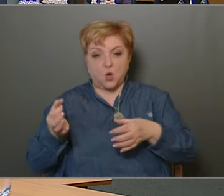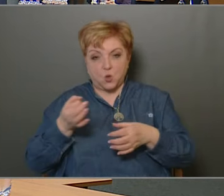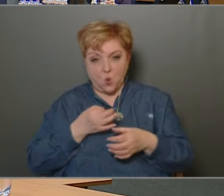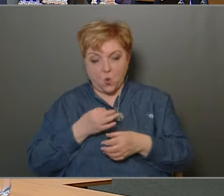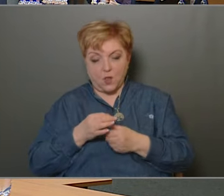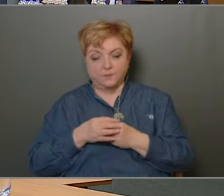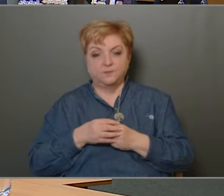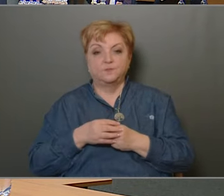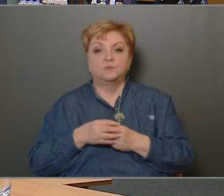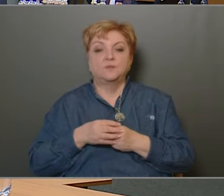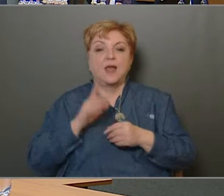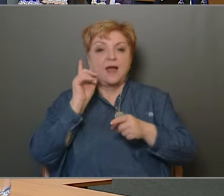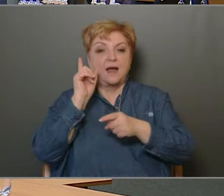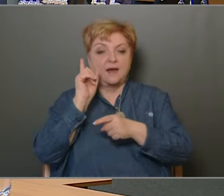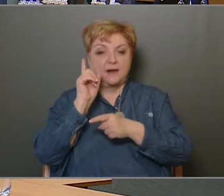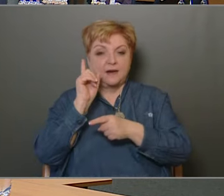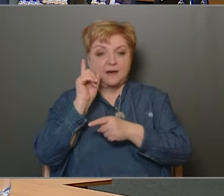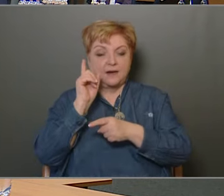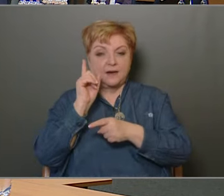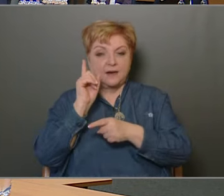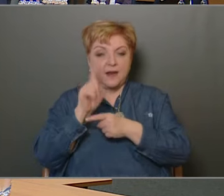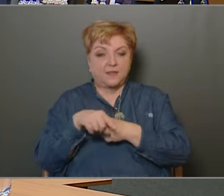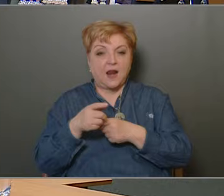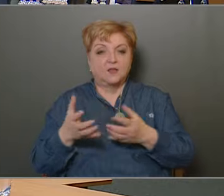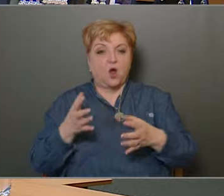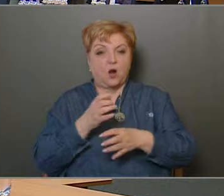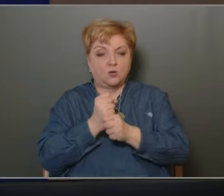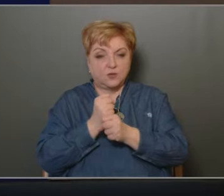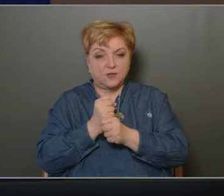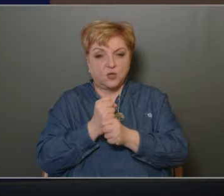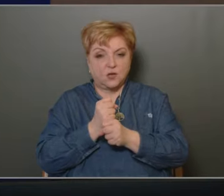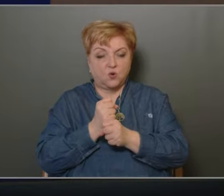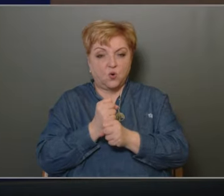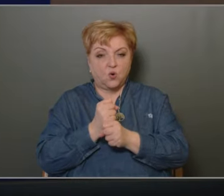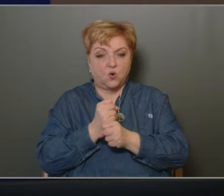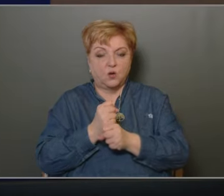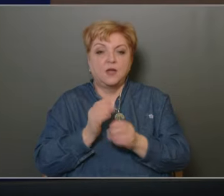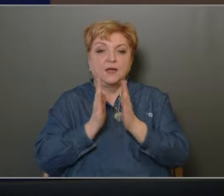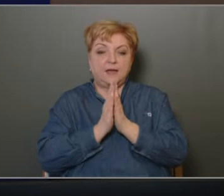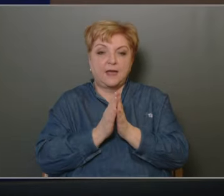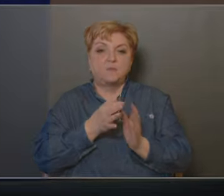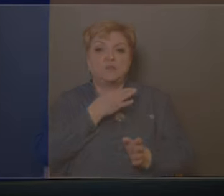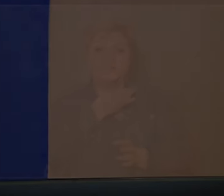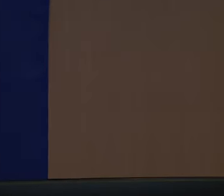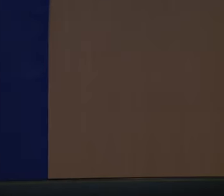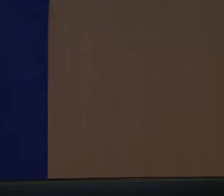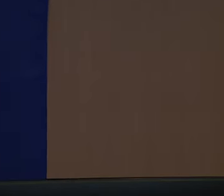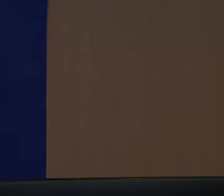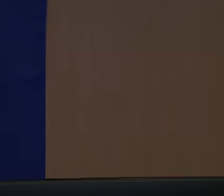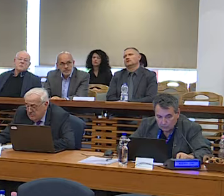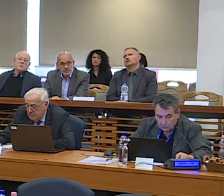a zárszámadási rendelet alkotásáról. Minősített többséggel kell döntenünk. Kérem, döntsünk!